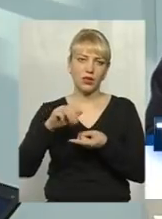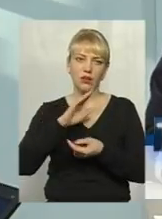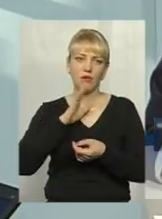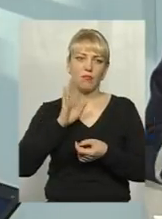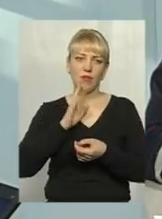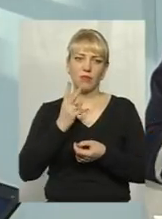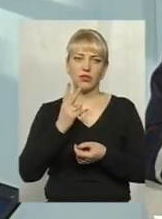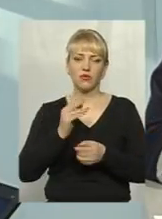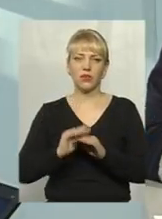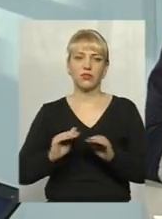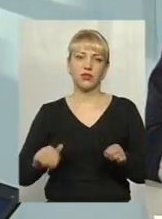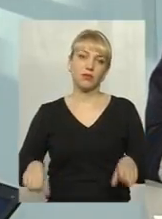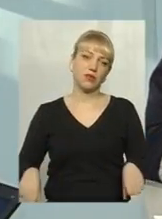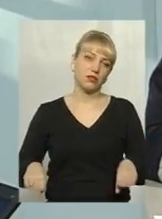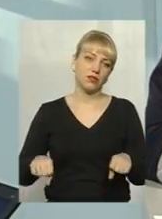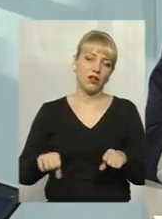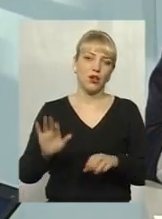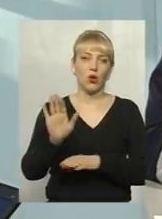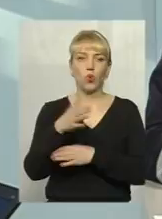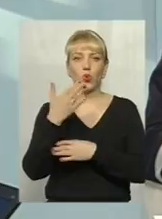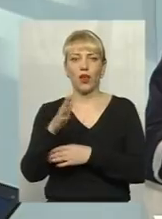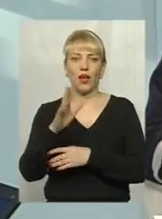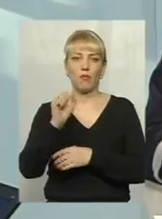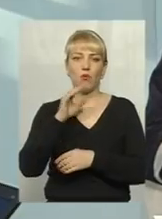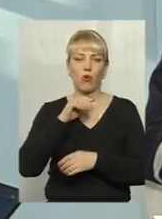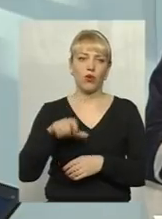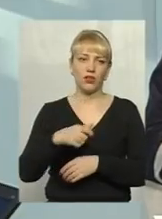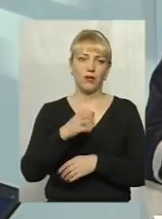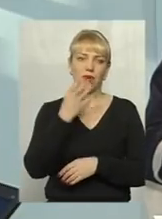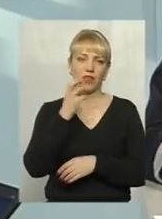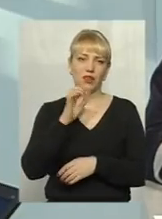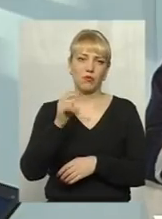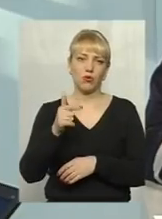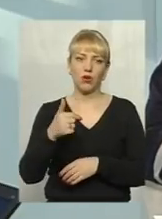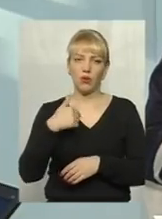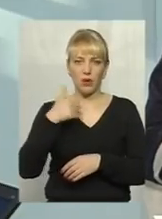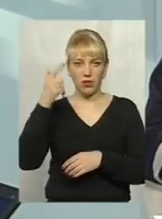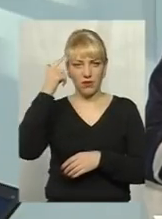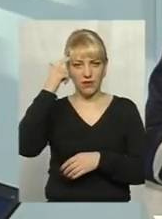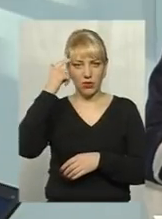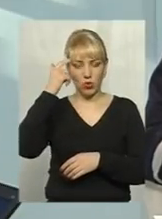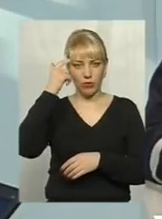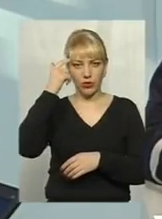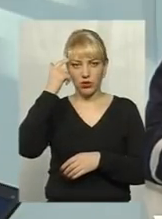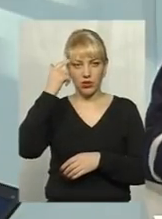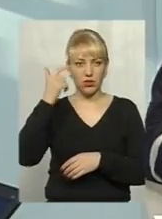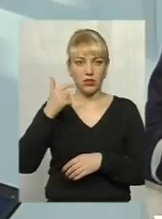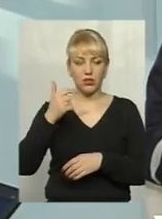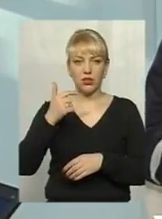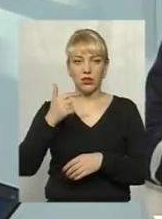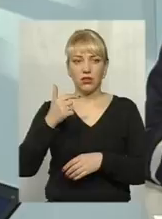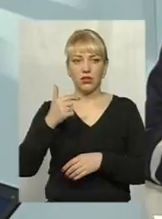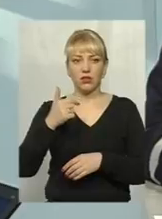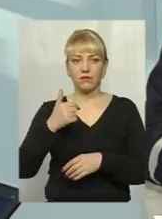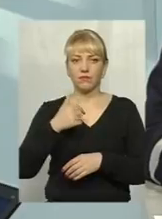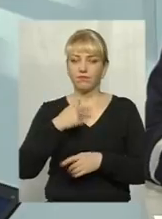мама з двома дітьми йде собі гуляє по річці Південний Буг. У мене просто свідомості громадянської не вистошить для того, щоб не піти туди